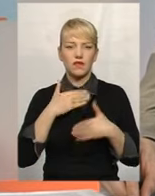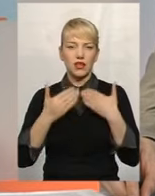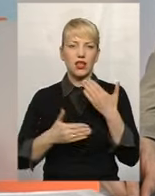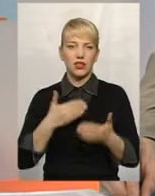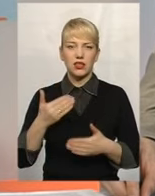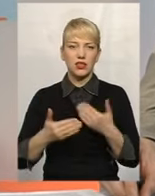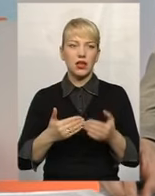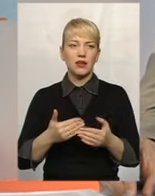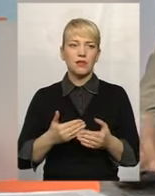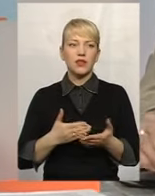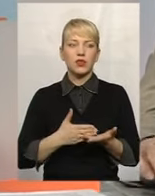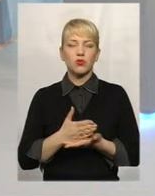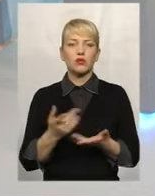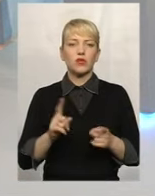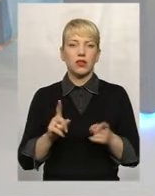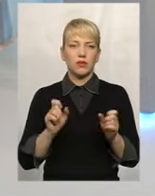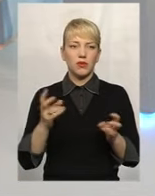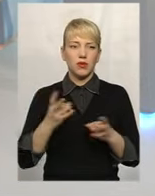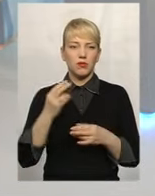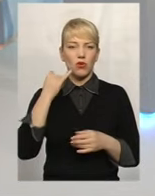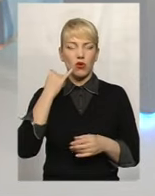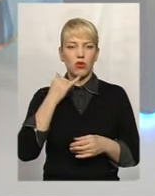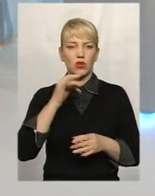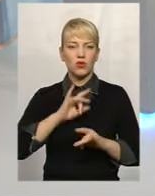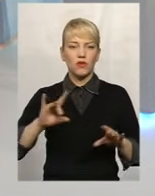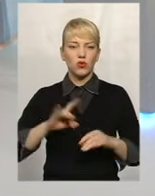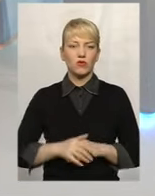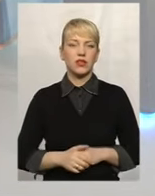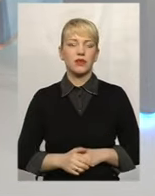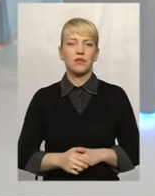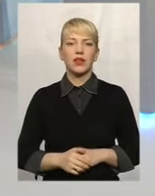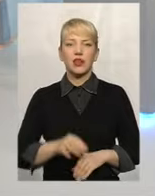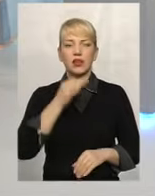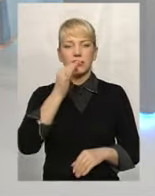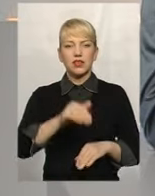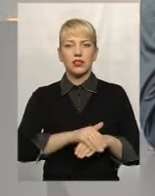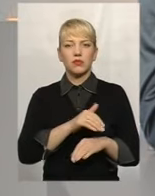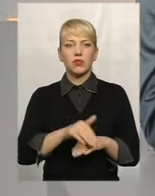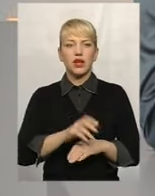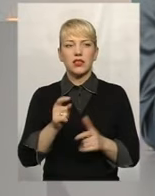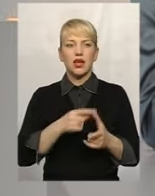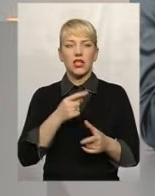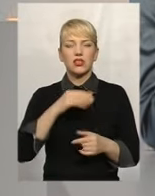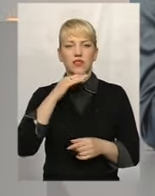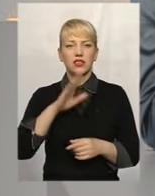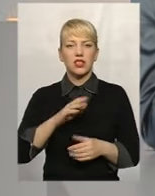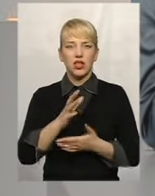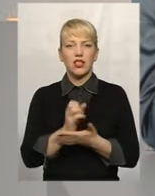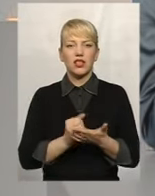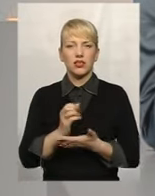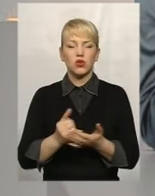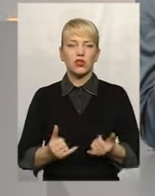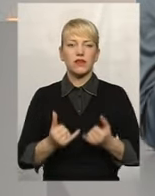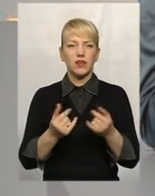з способами, які Ольга Петрівна озвучила. Скажіть, будь ласка, а чи вистачає ресурсів для того,